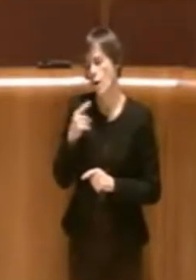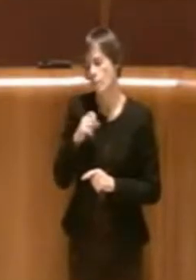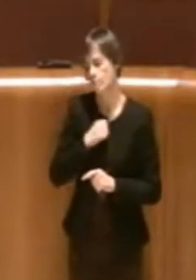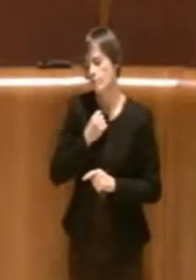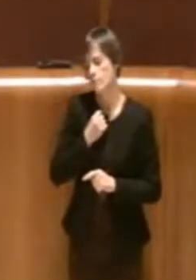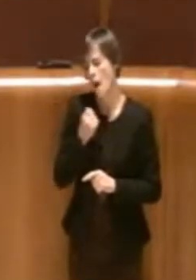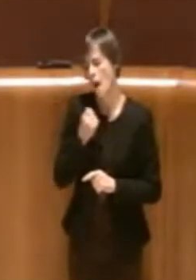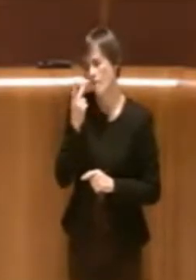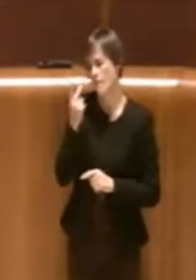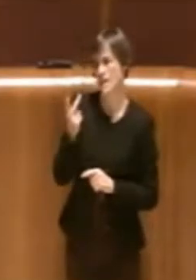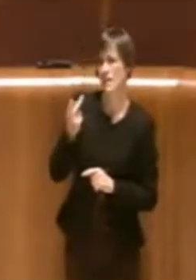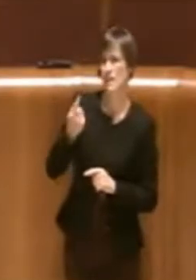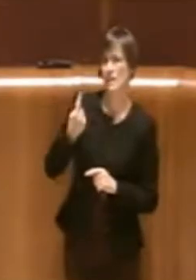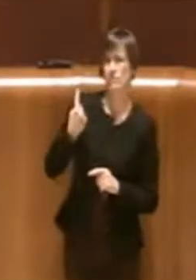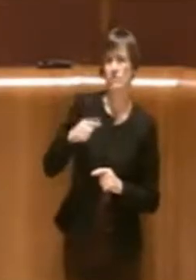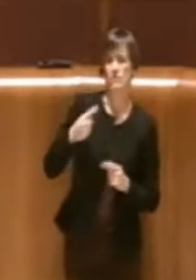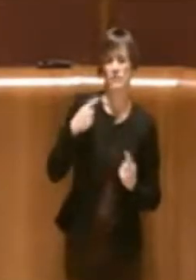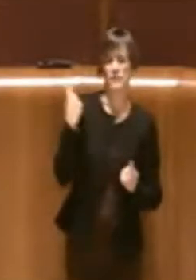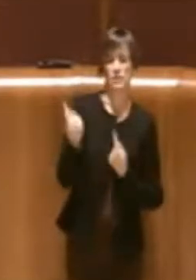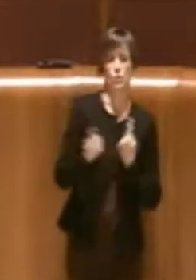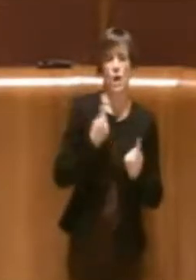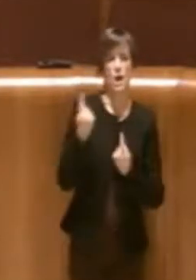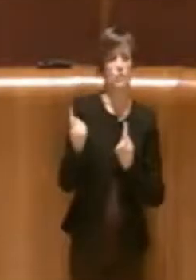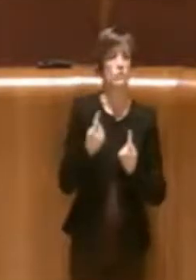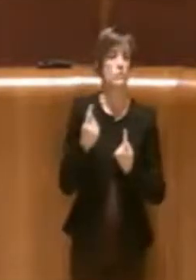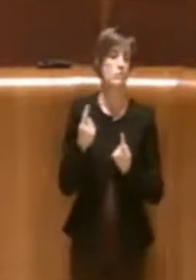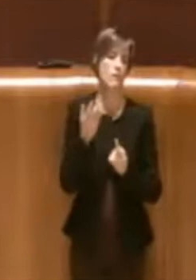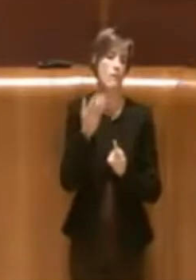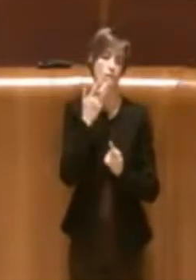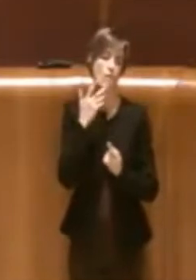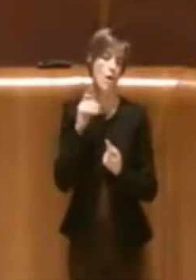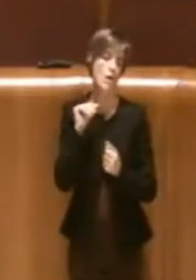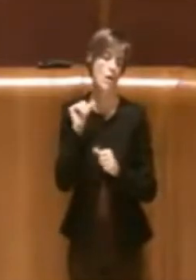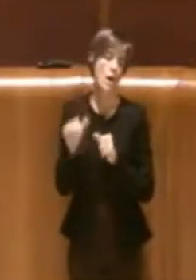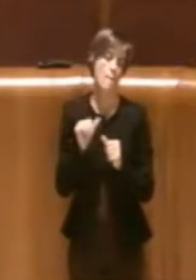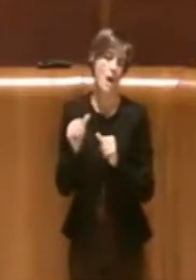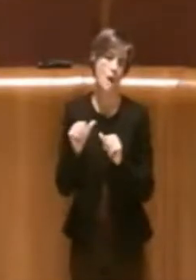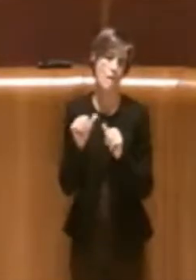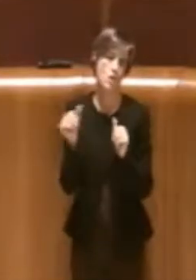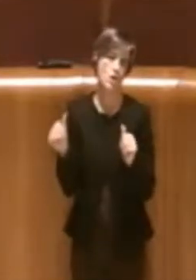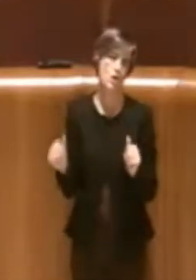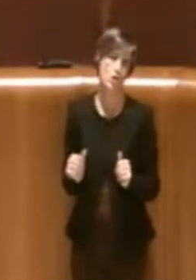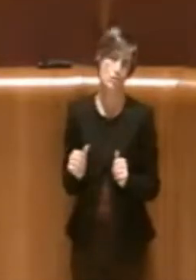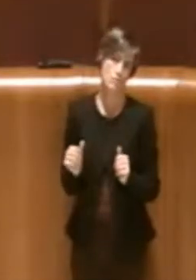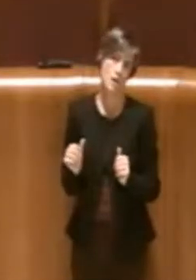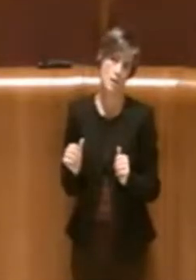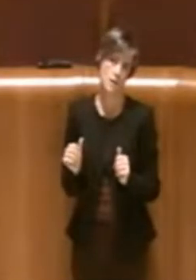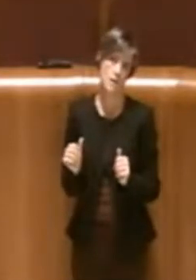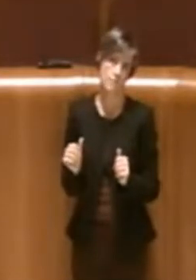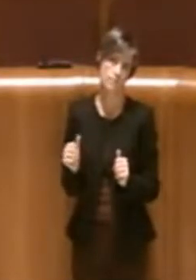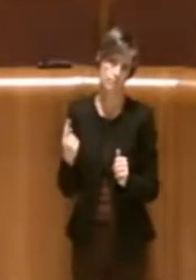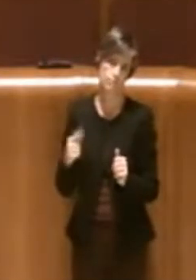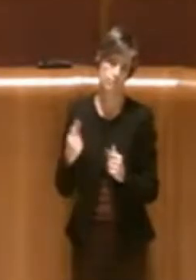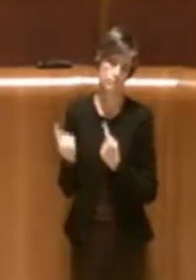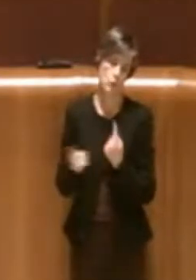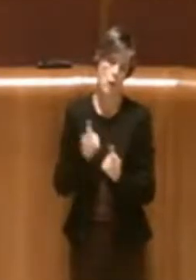circostanza si siano volute strumentalizzare delle vicende che comunque hanno visto tutti noi